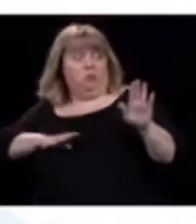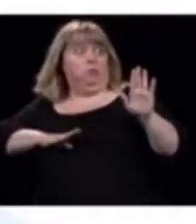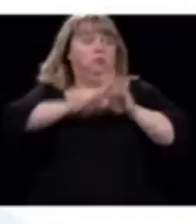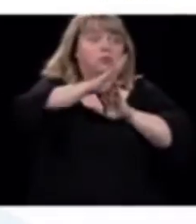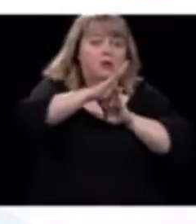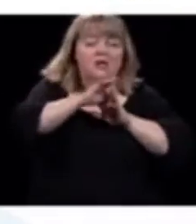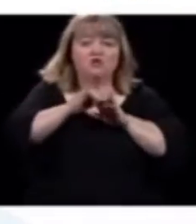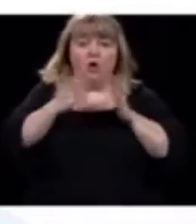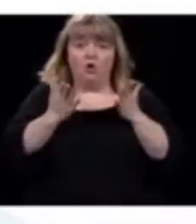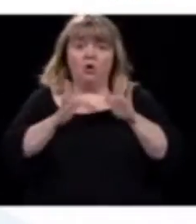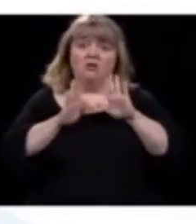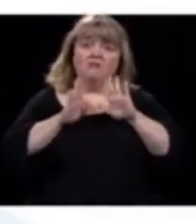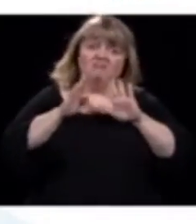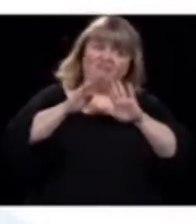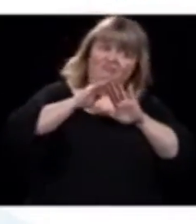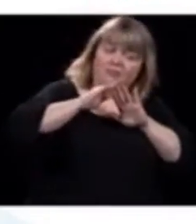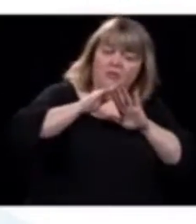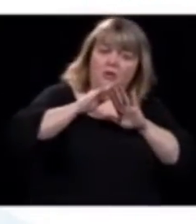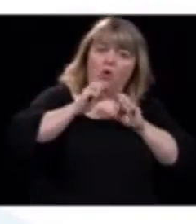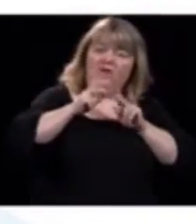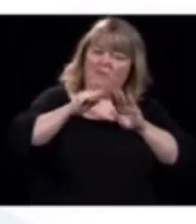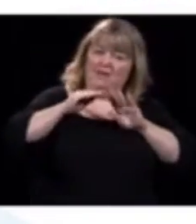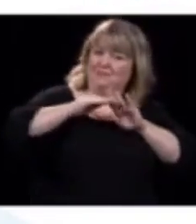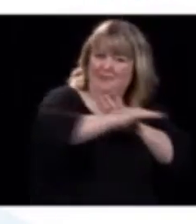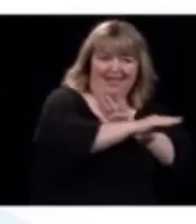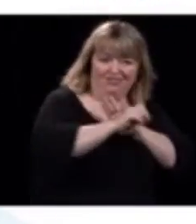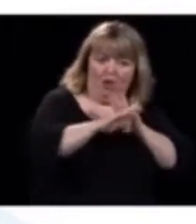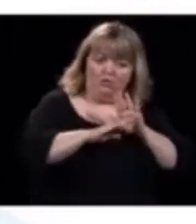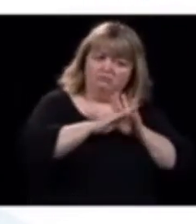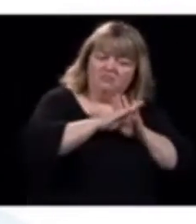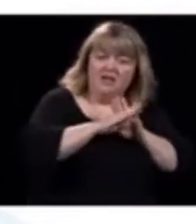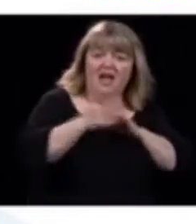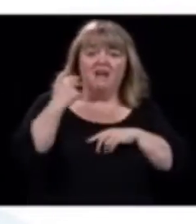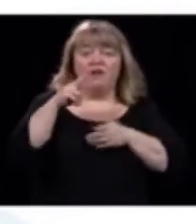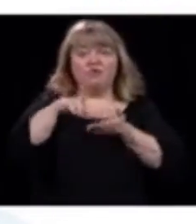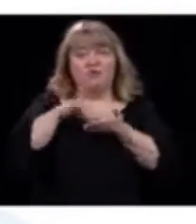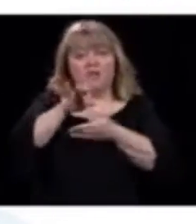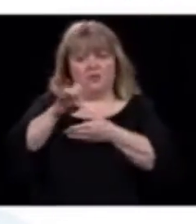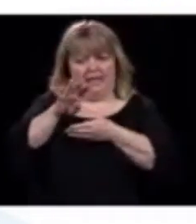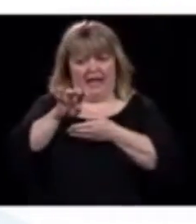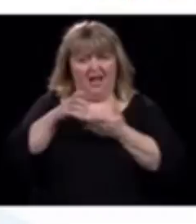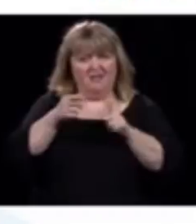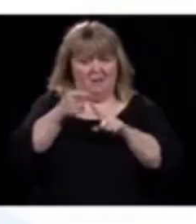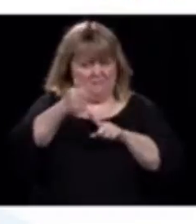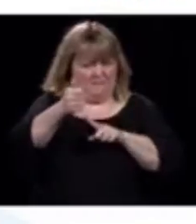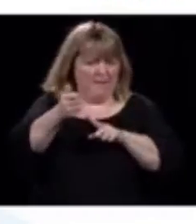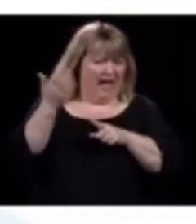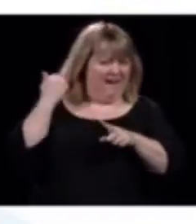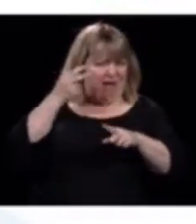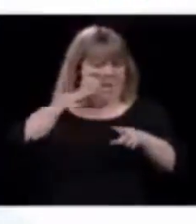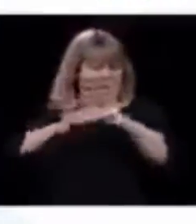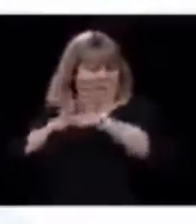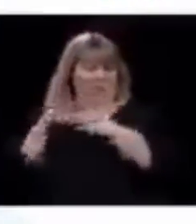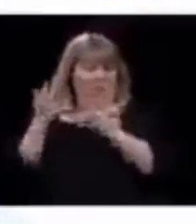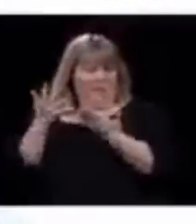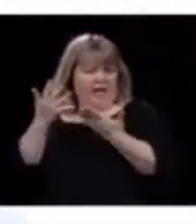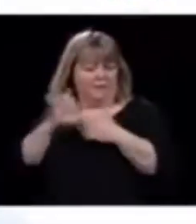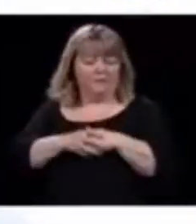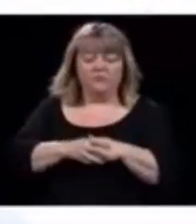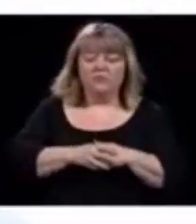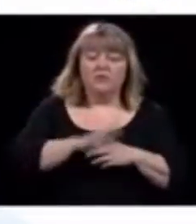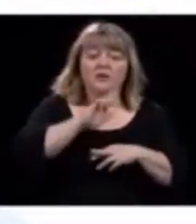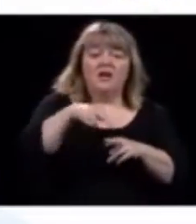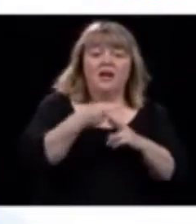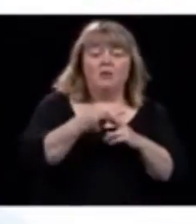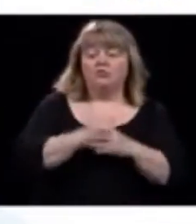aplatie. Vos prévisions, là, on était à, donc, 840 cas. Vos prévisions étaient à combien? Je ne donnerai pas de chiffres.